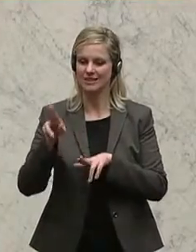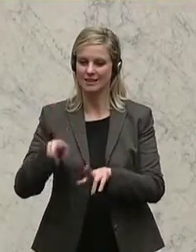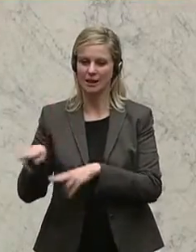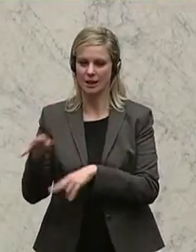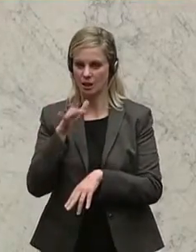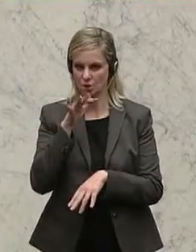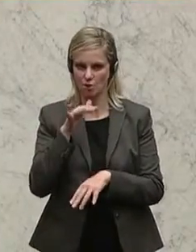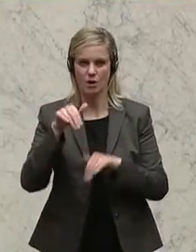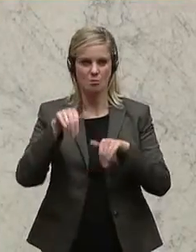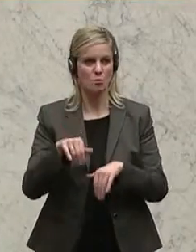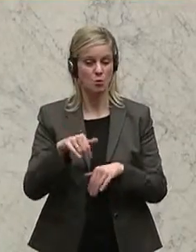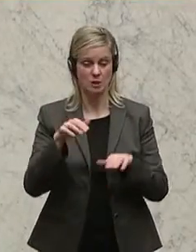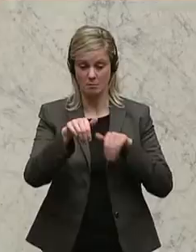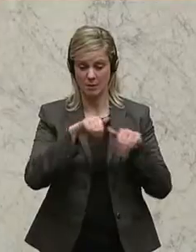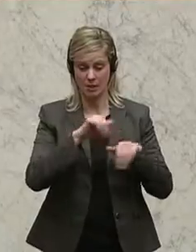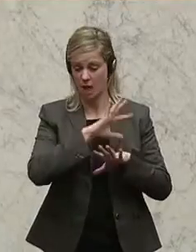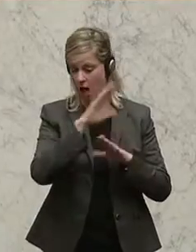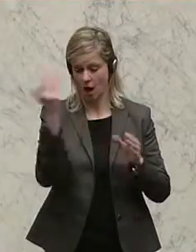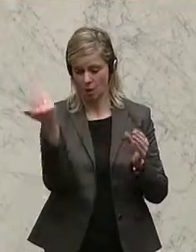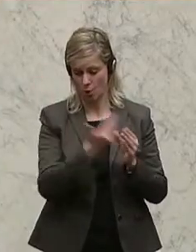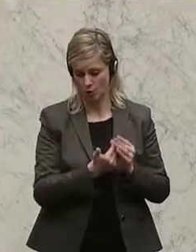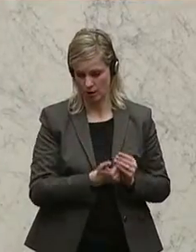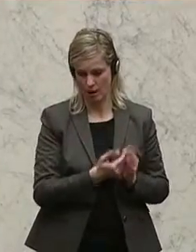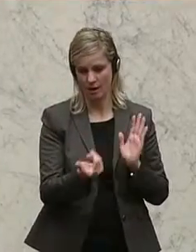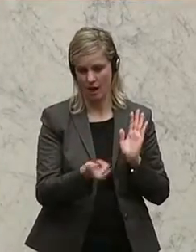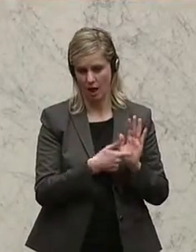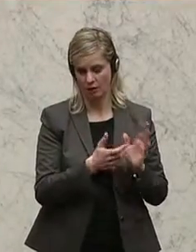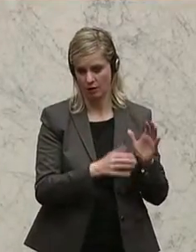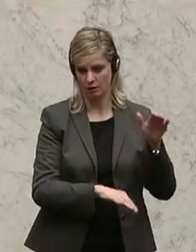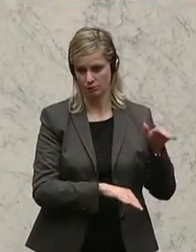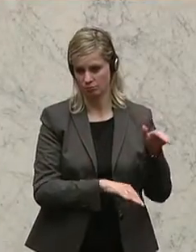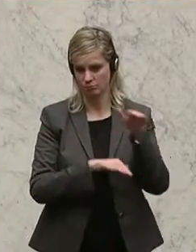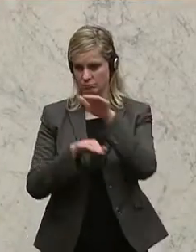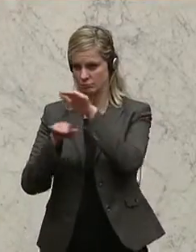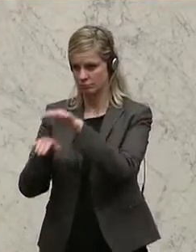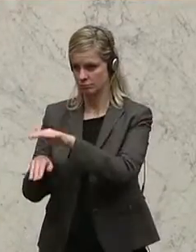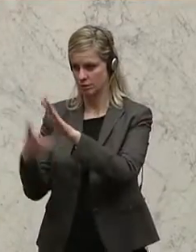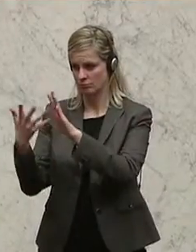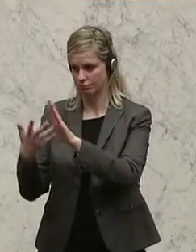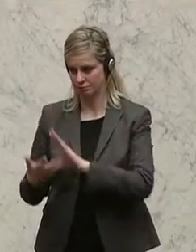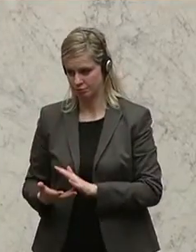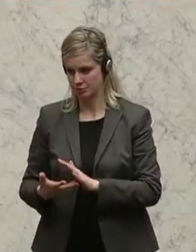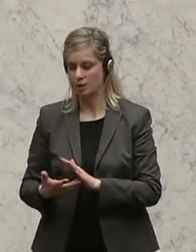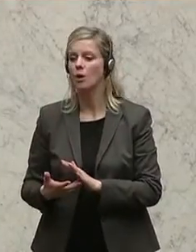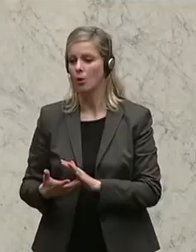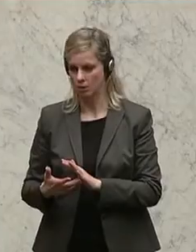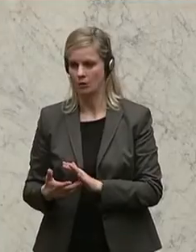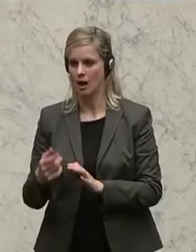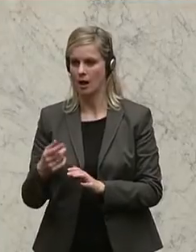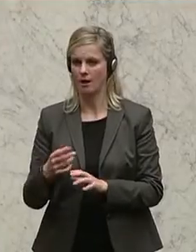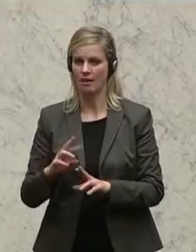Akten anfordern muss und dann prüfen muss, ob aufgrund der Aktenlage zu viel oder zu wenig gesagt wurde.